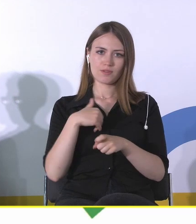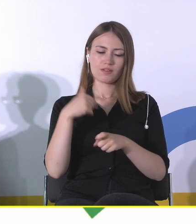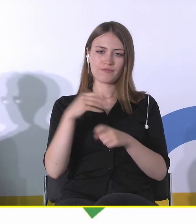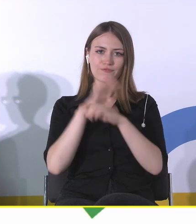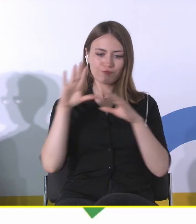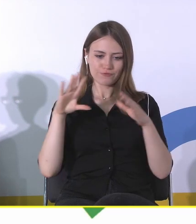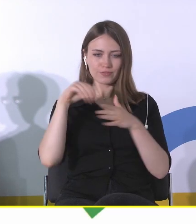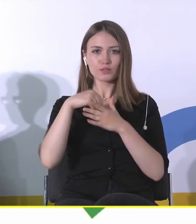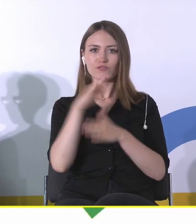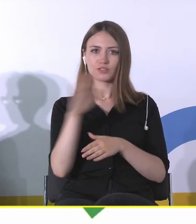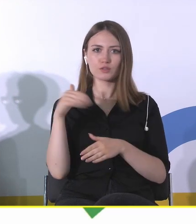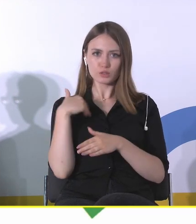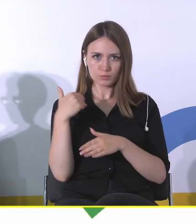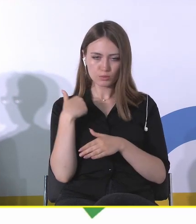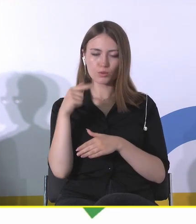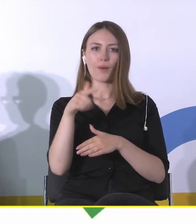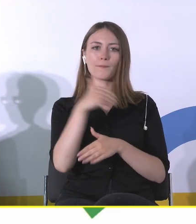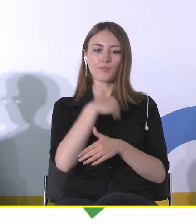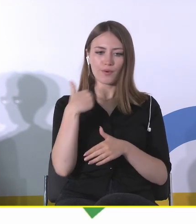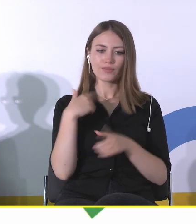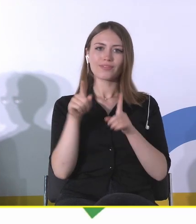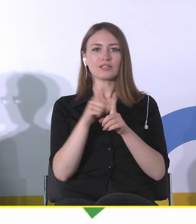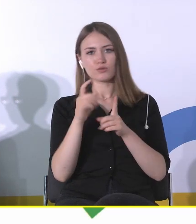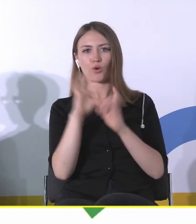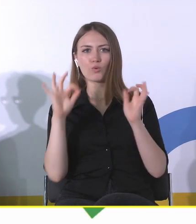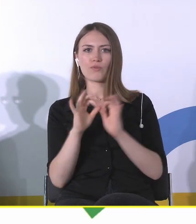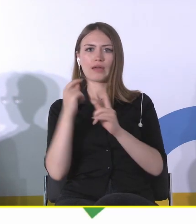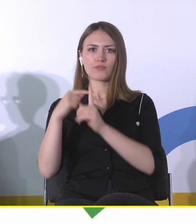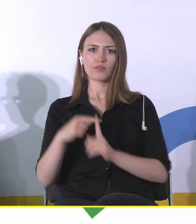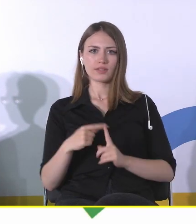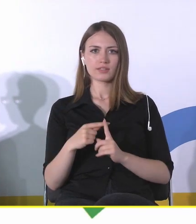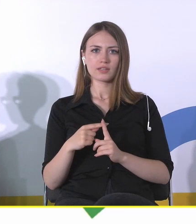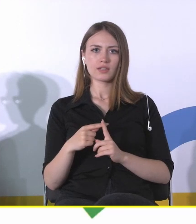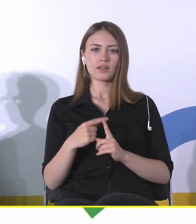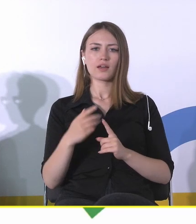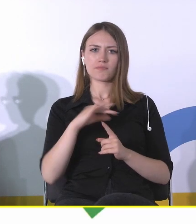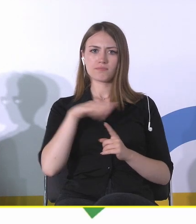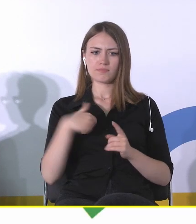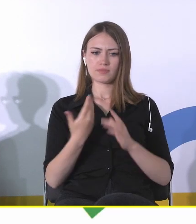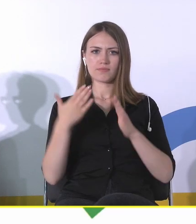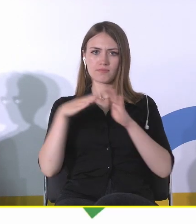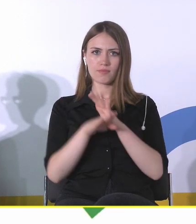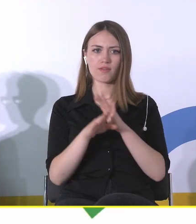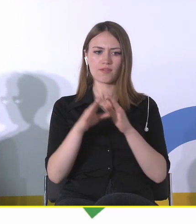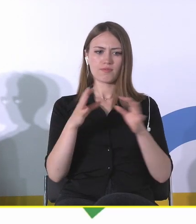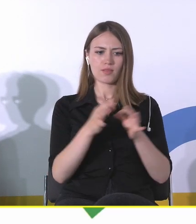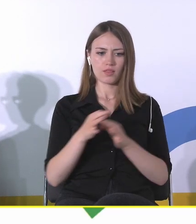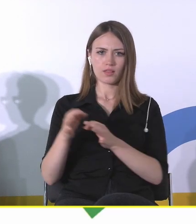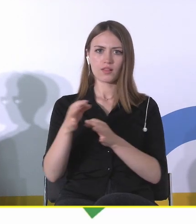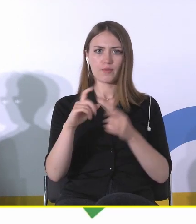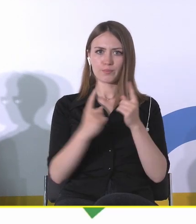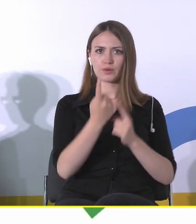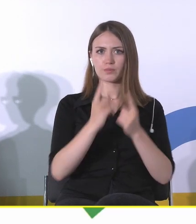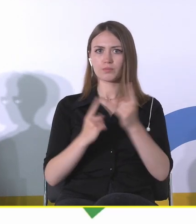języku polskim, wszyscy byliśmy potencjalnie katolikami, nagle się okazało, że mamy mniejszości etniczne, no które oczywiście